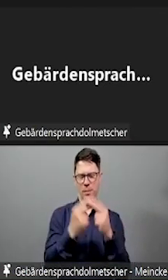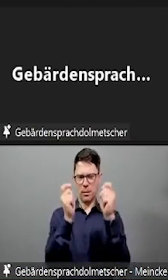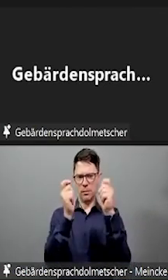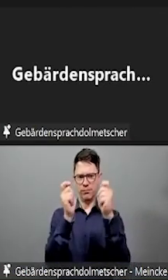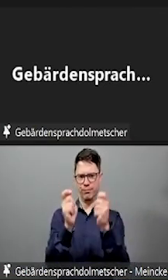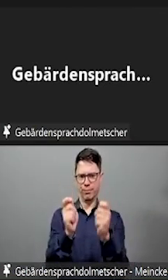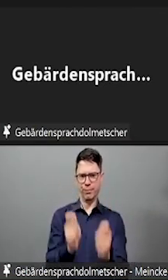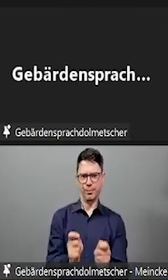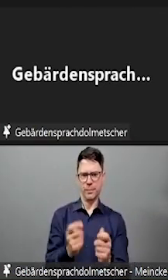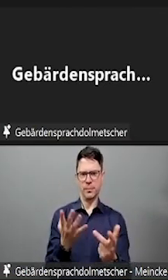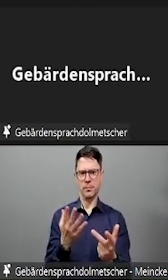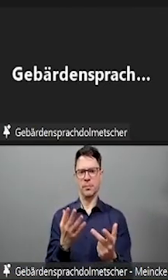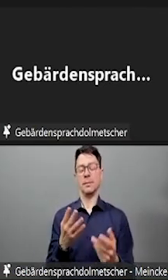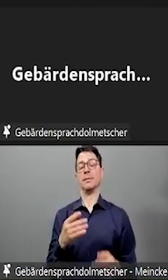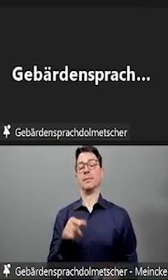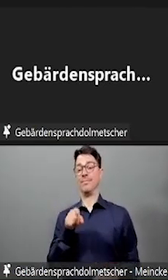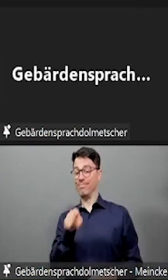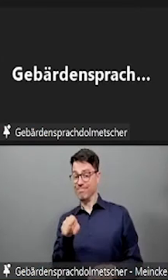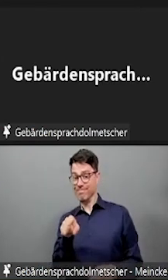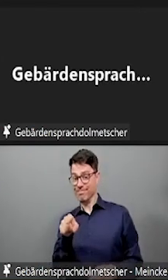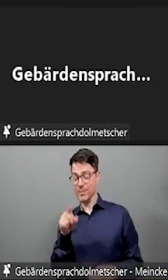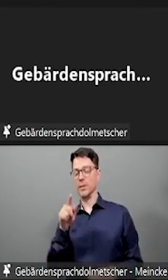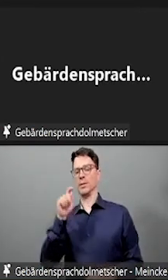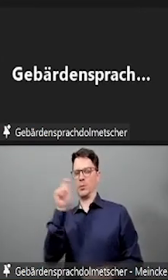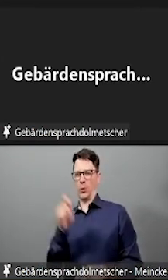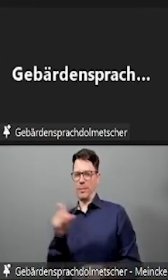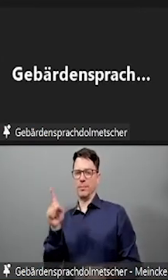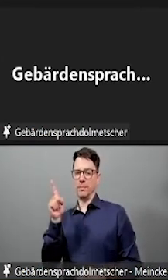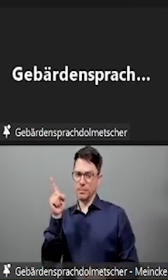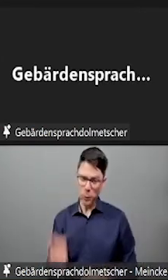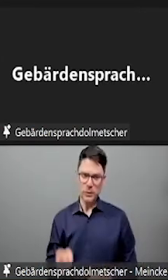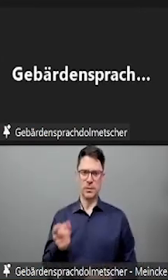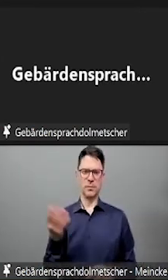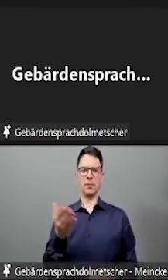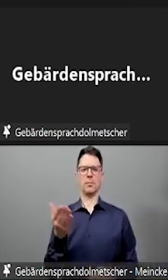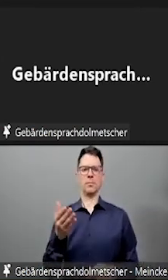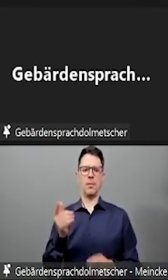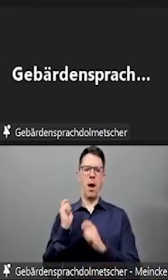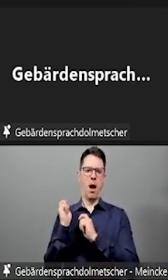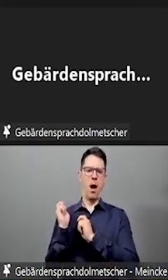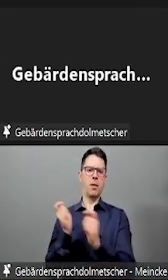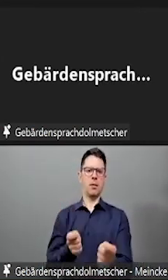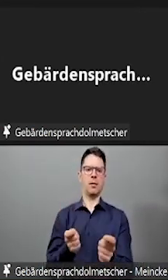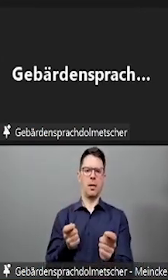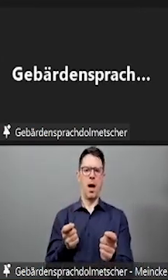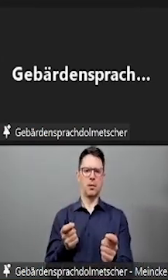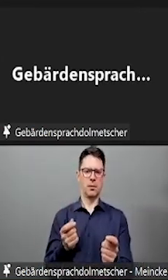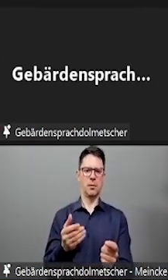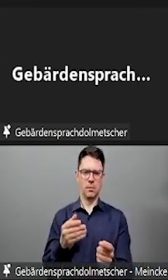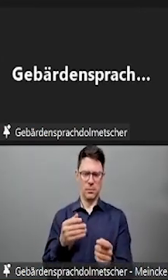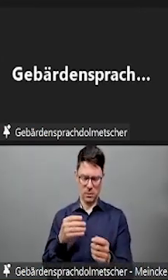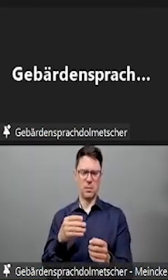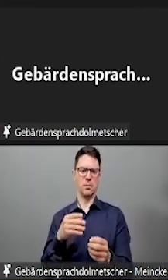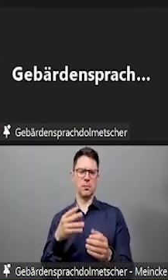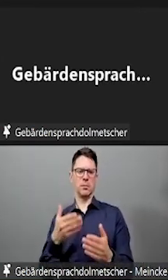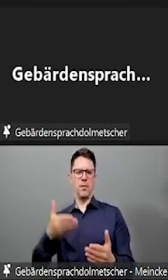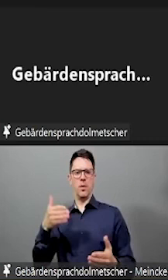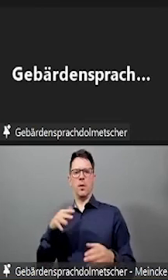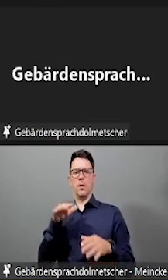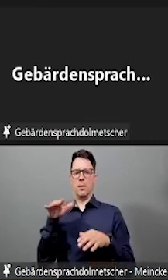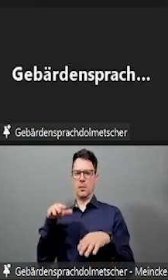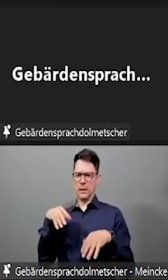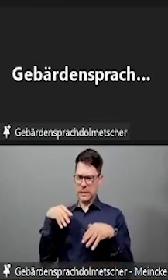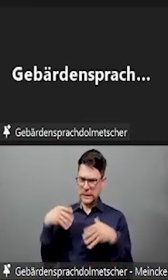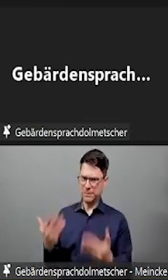es bestimmte Anspruchsgrundlagen. Zum einen enthalten fast alle Prüfungsordnungen der Universitäten und Hochschulen